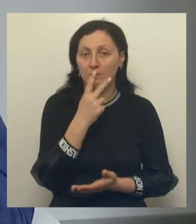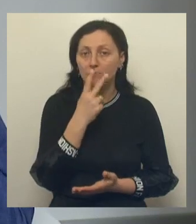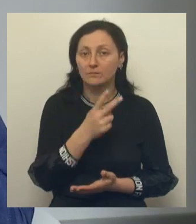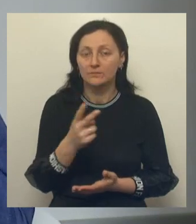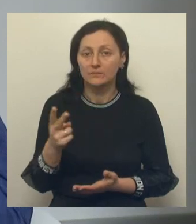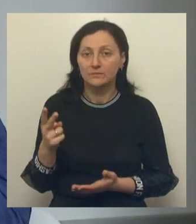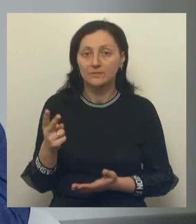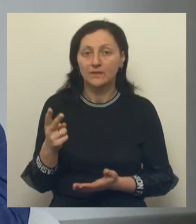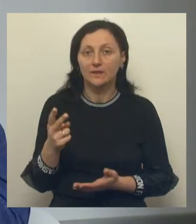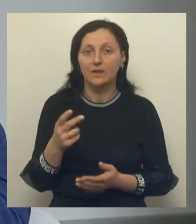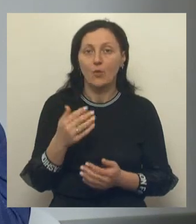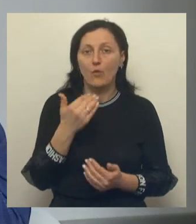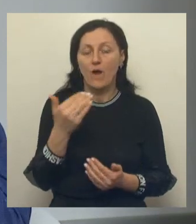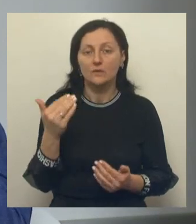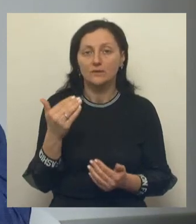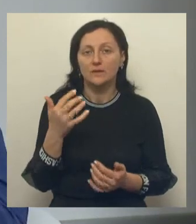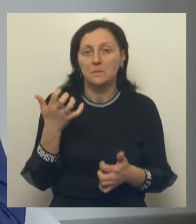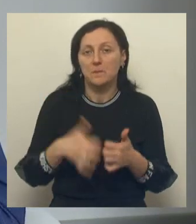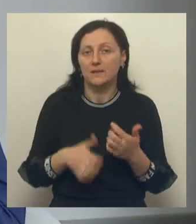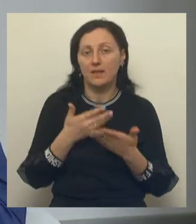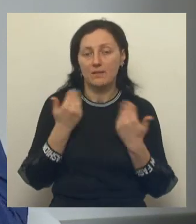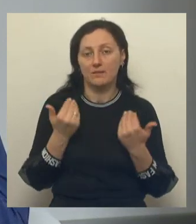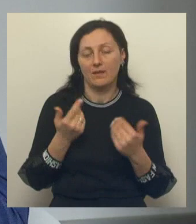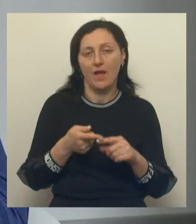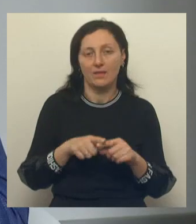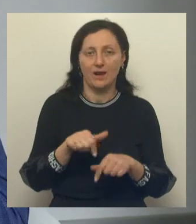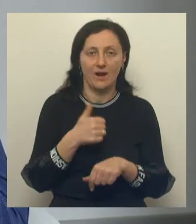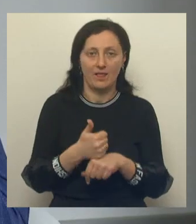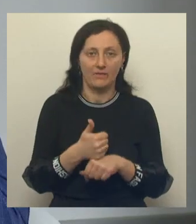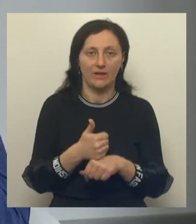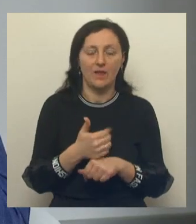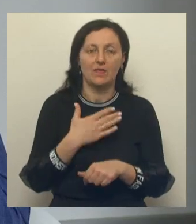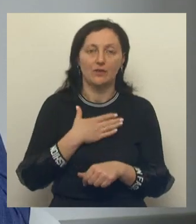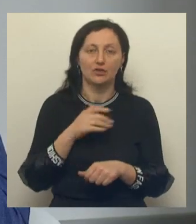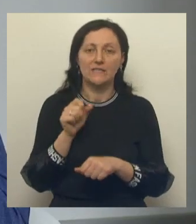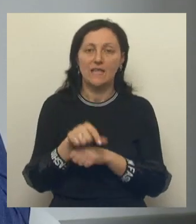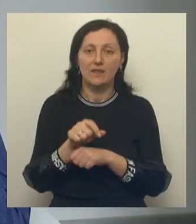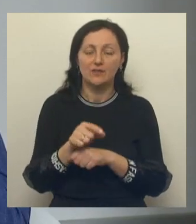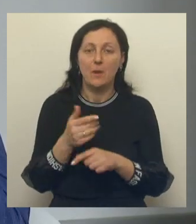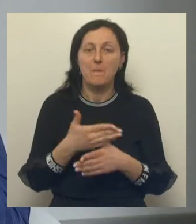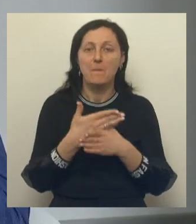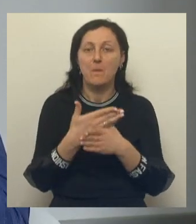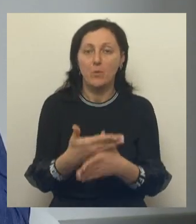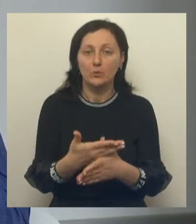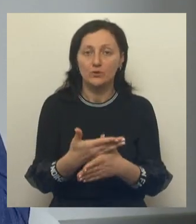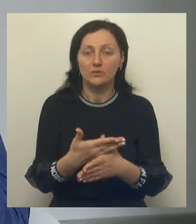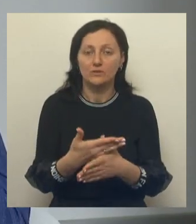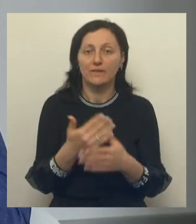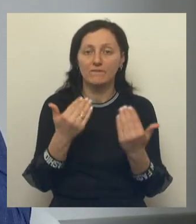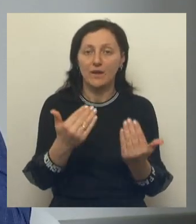не безразличие. Это самое главное. Вот наша задача помочь в ваших инициативах.